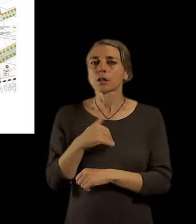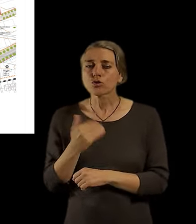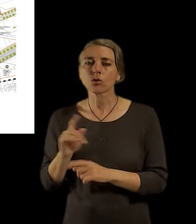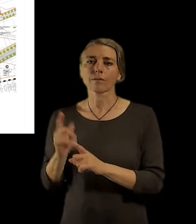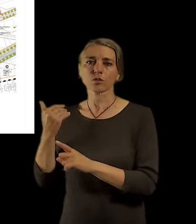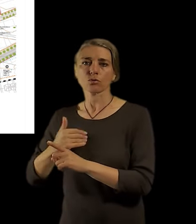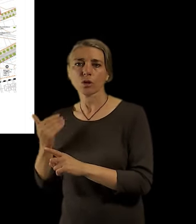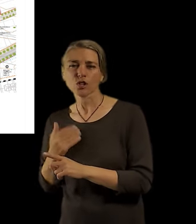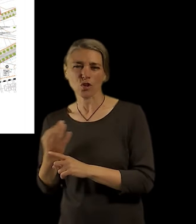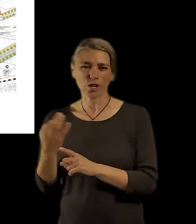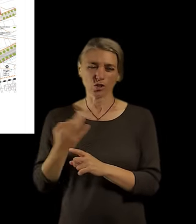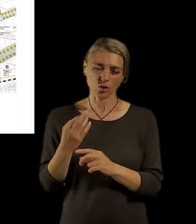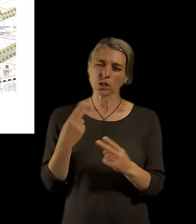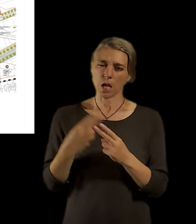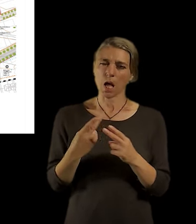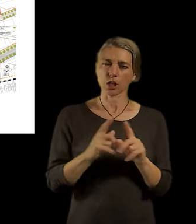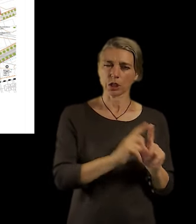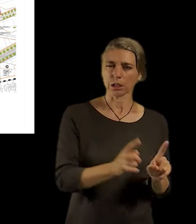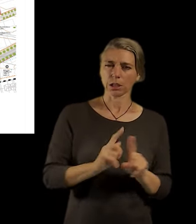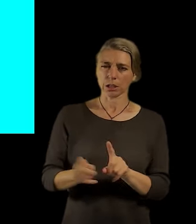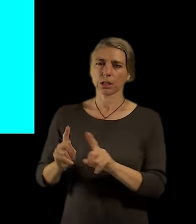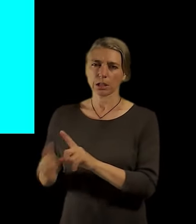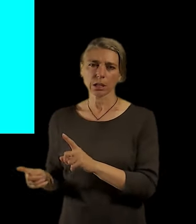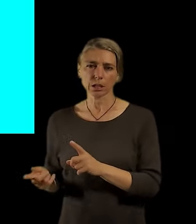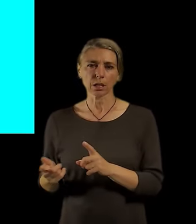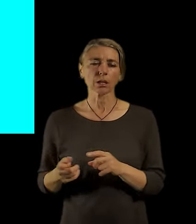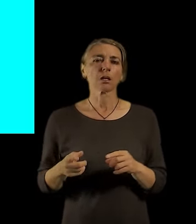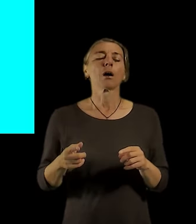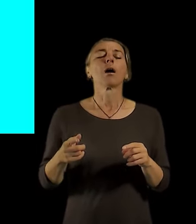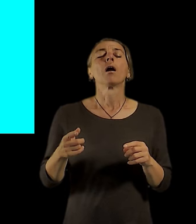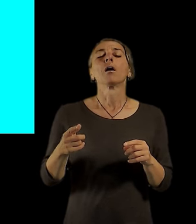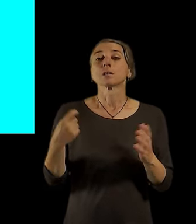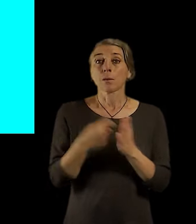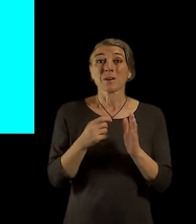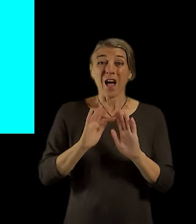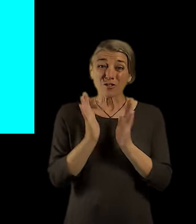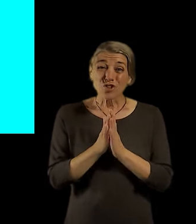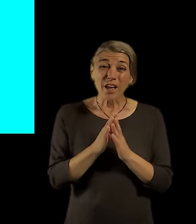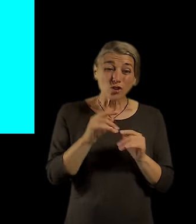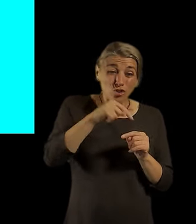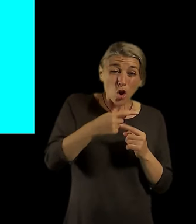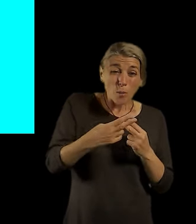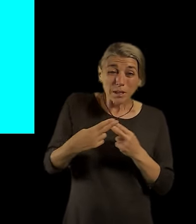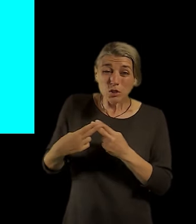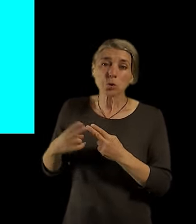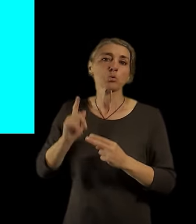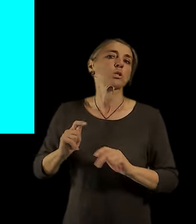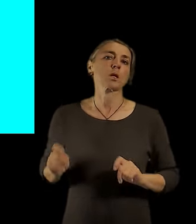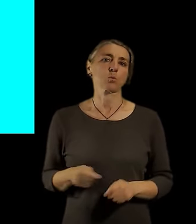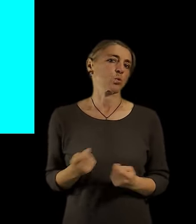v menším měřítku a něco platí na to město v tom větším měřítku. Tak předávám slovo